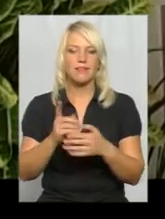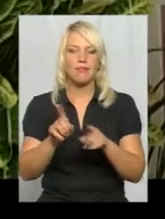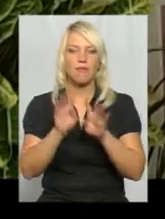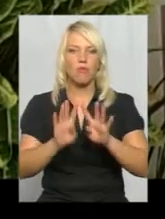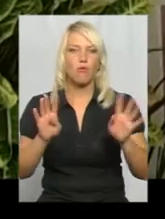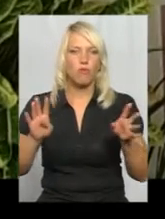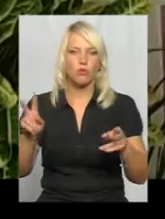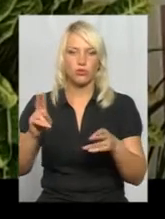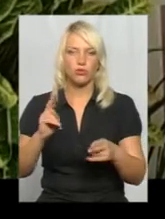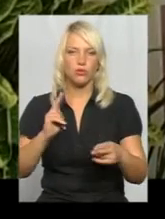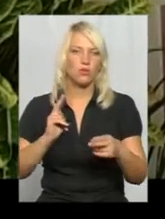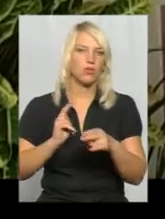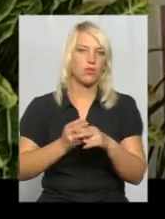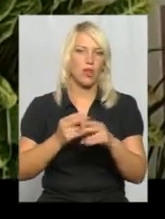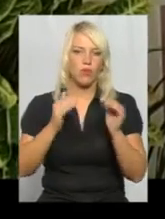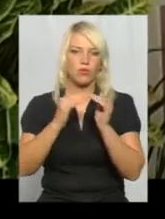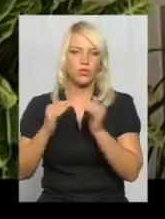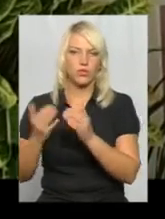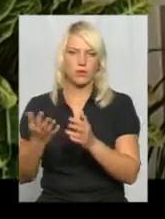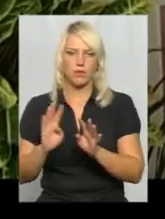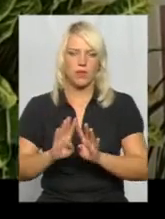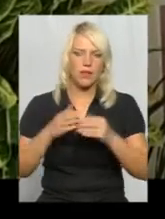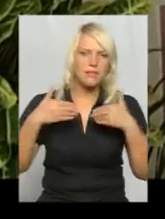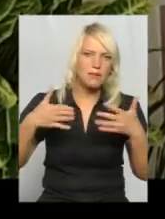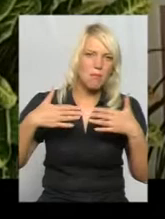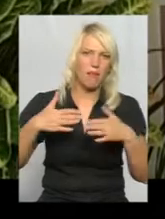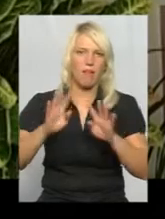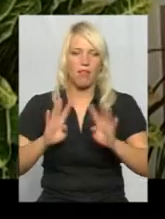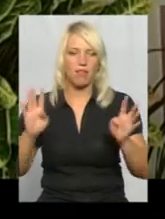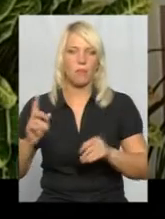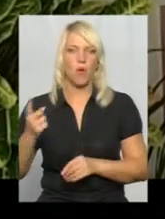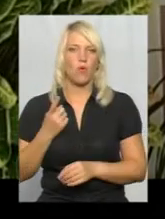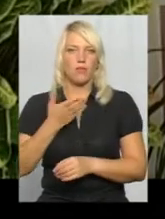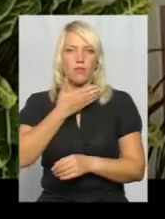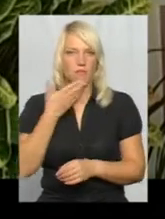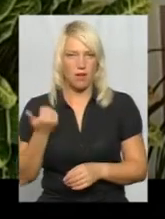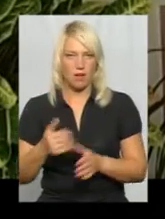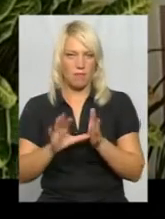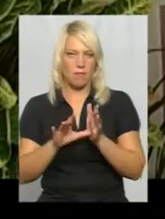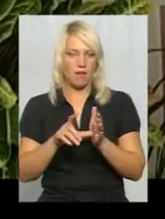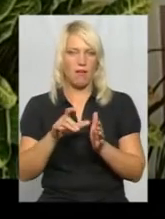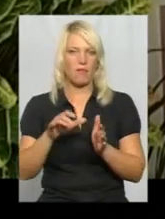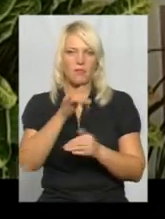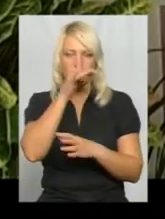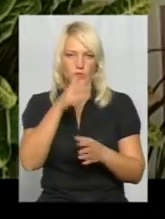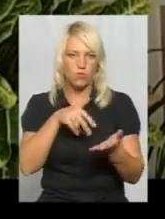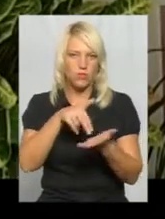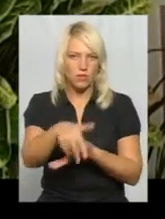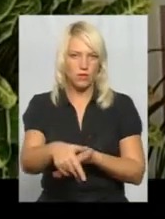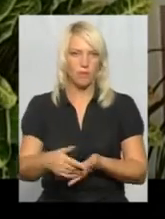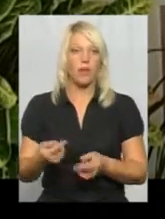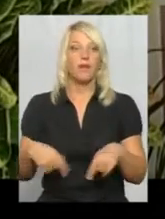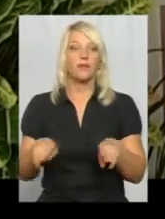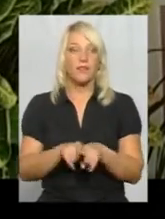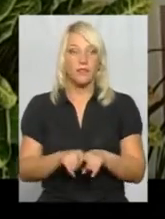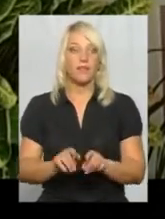локалізовані ці будівлі якимись парканами і охоронців немає, також бригади не можуть. В таких